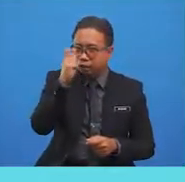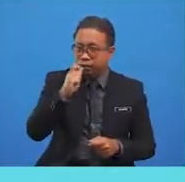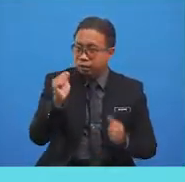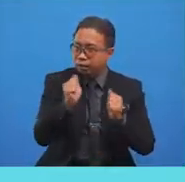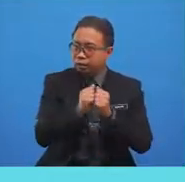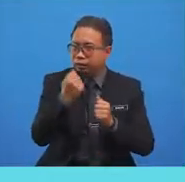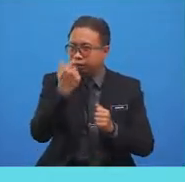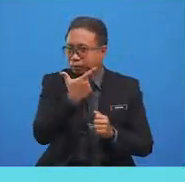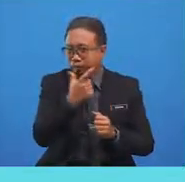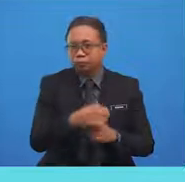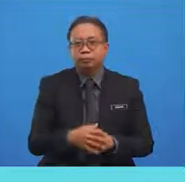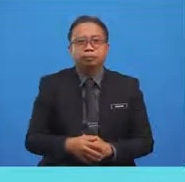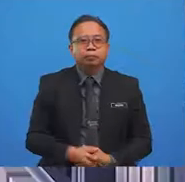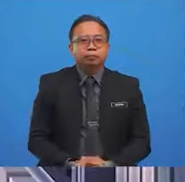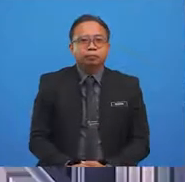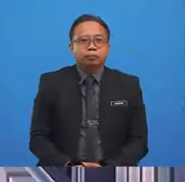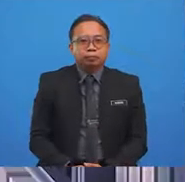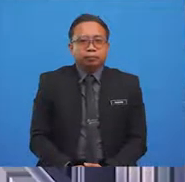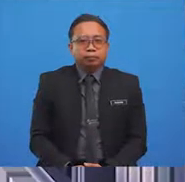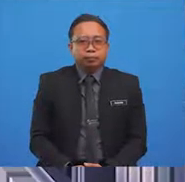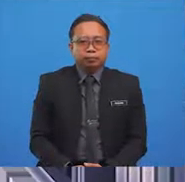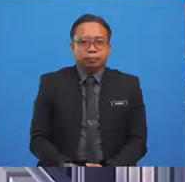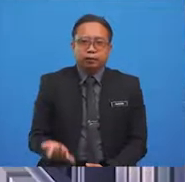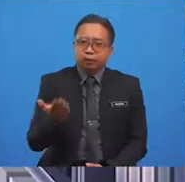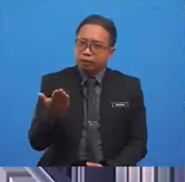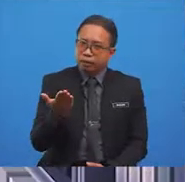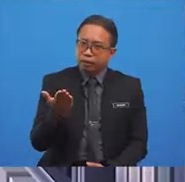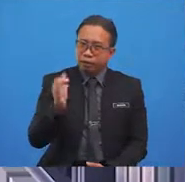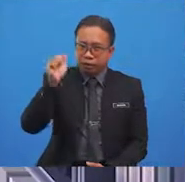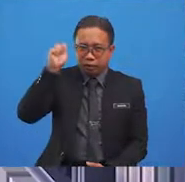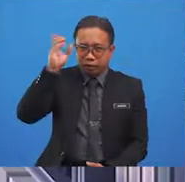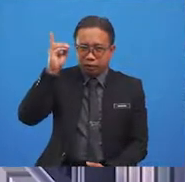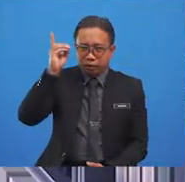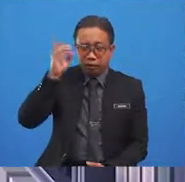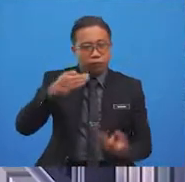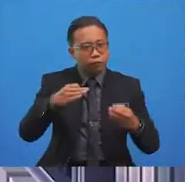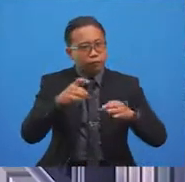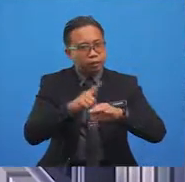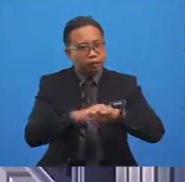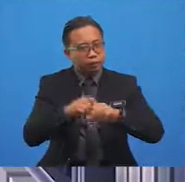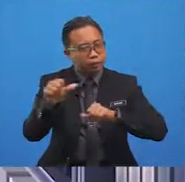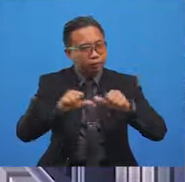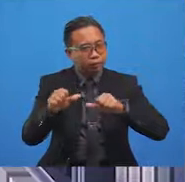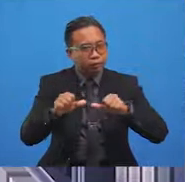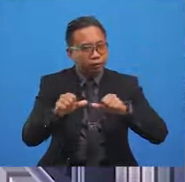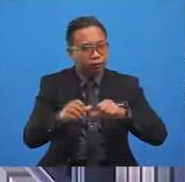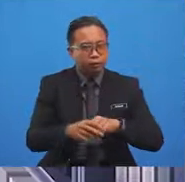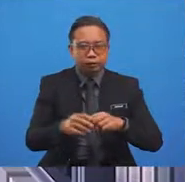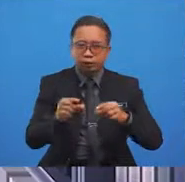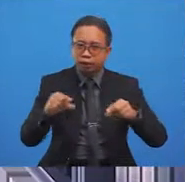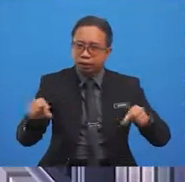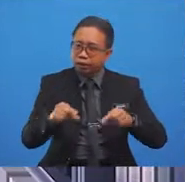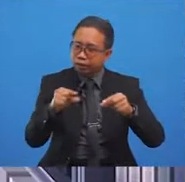Of course, Aliyah. Here, Adam's free time activity is to garden,